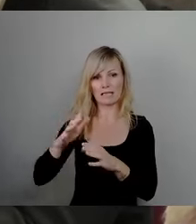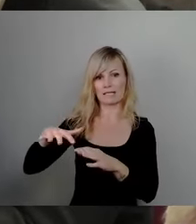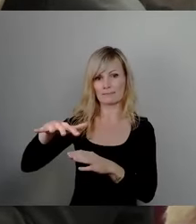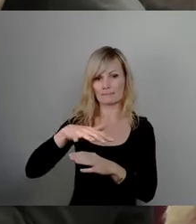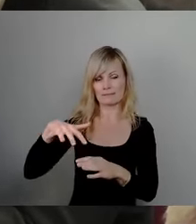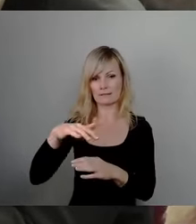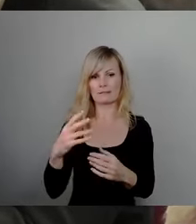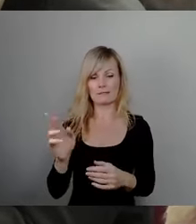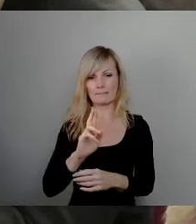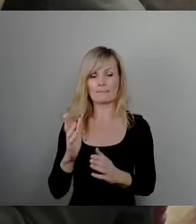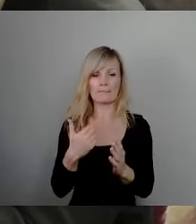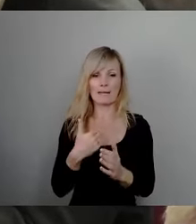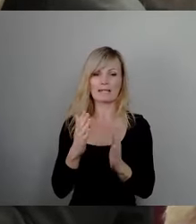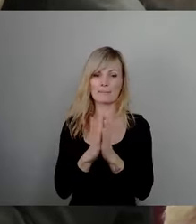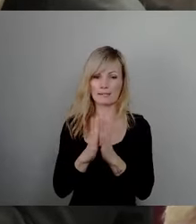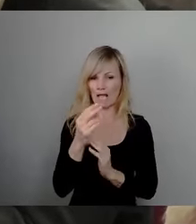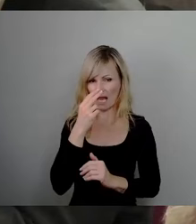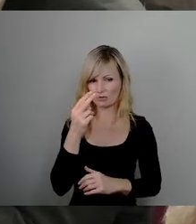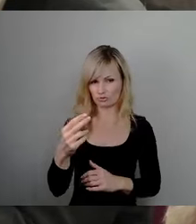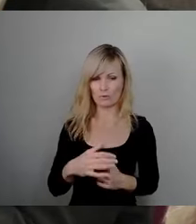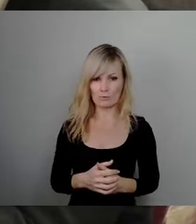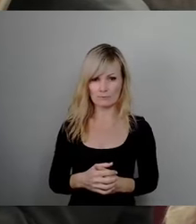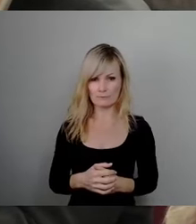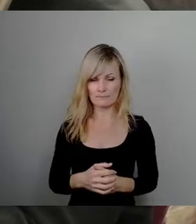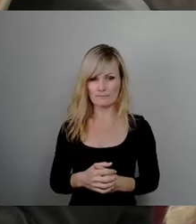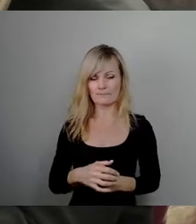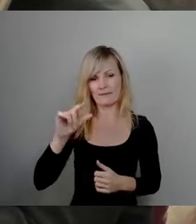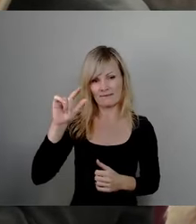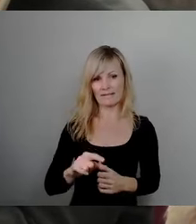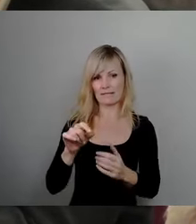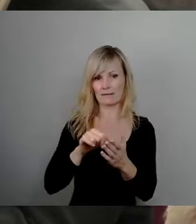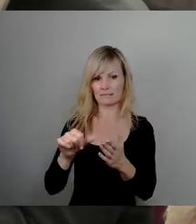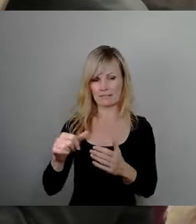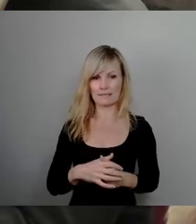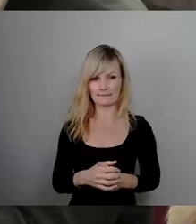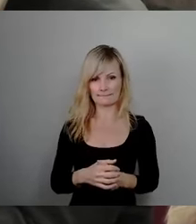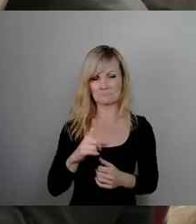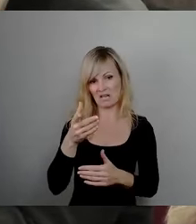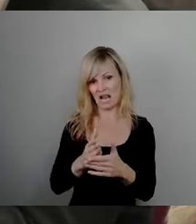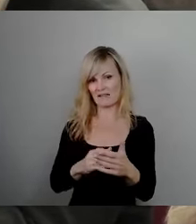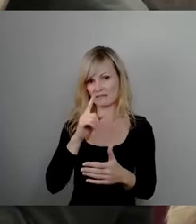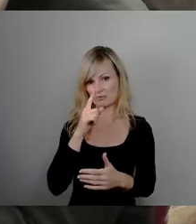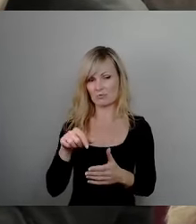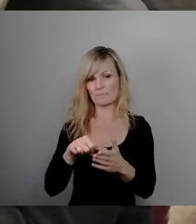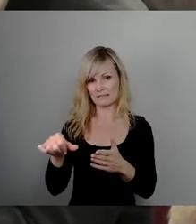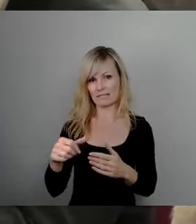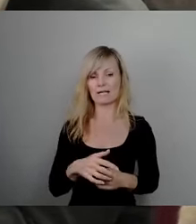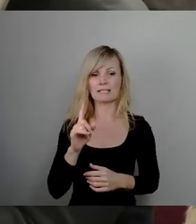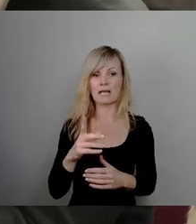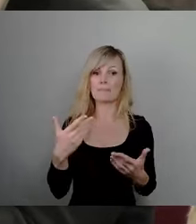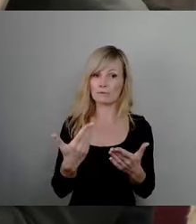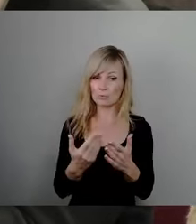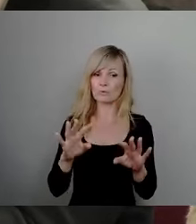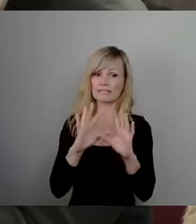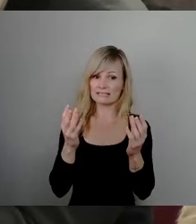da wäre wirklich meine Bitte, schauen Sie sich das mal an, da wird man weniger bezahlen, vielleicht auch nur die Hälfte bezahlen. Aber in Summe, und das